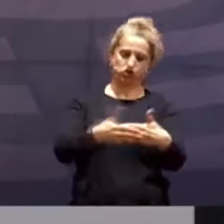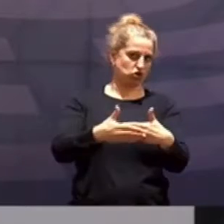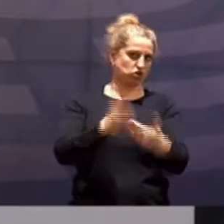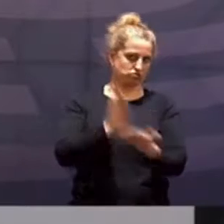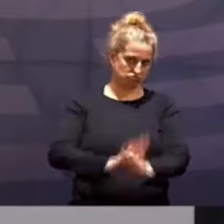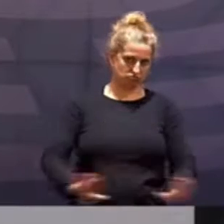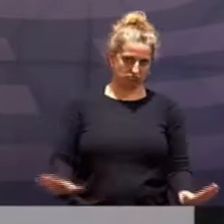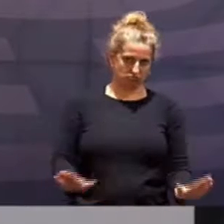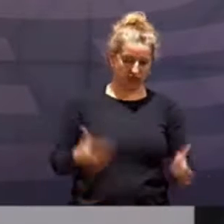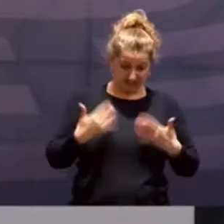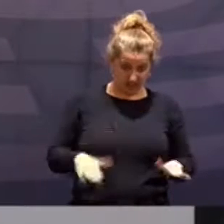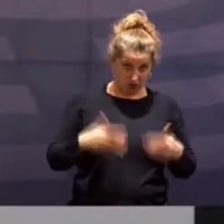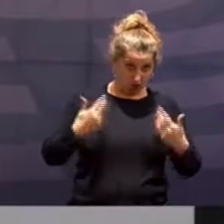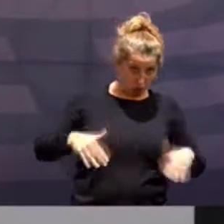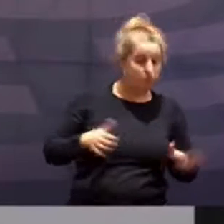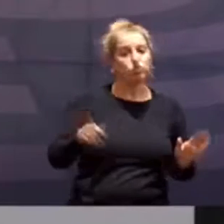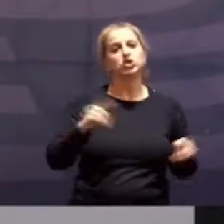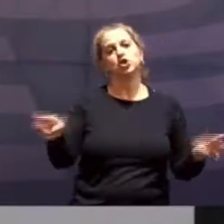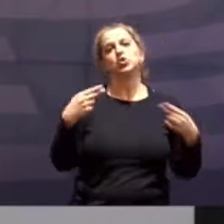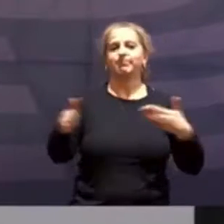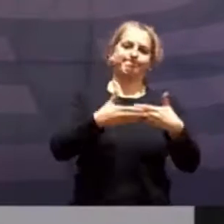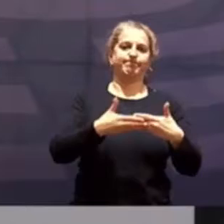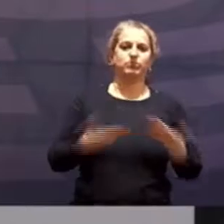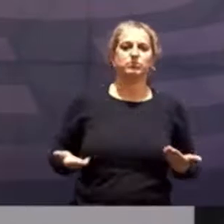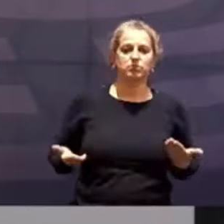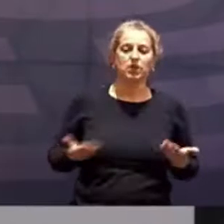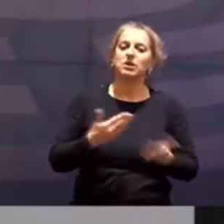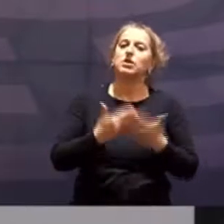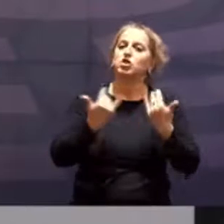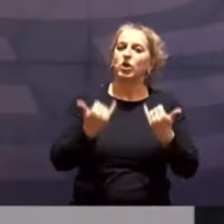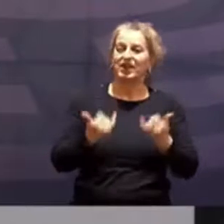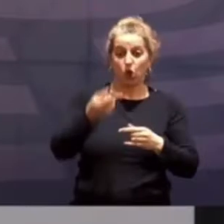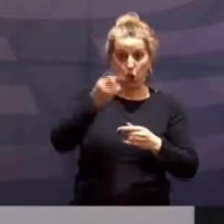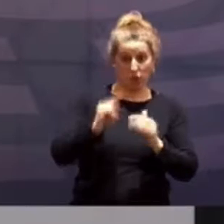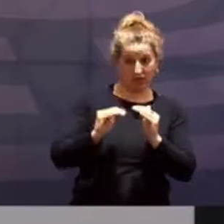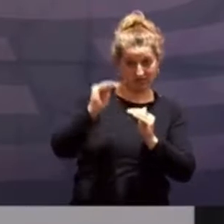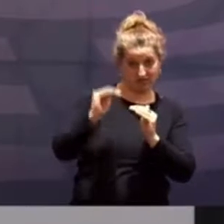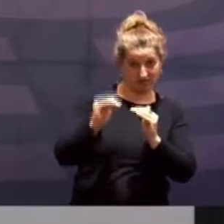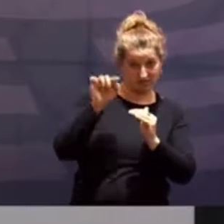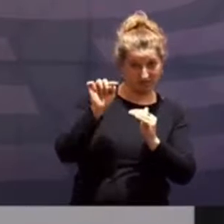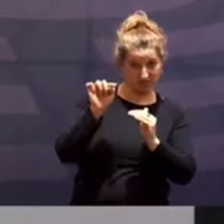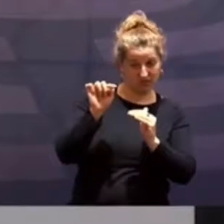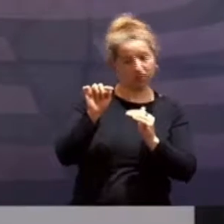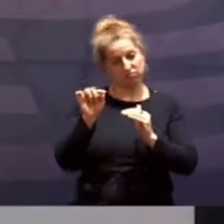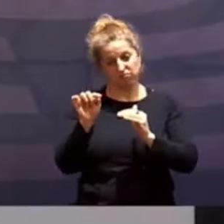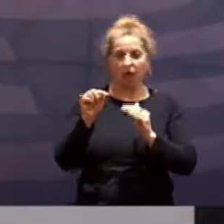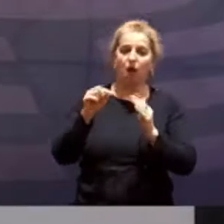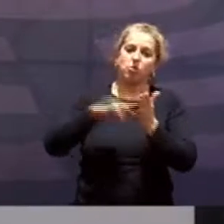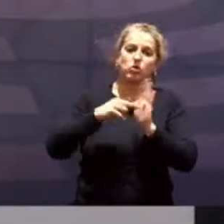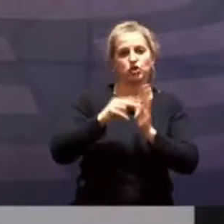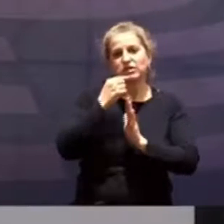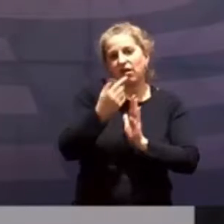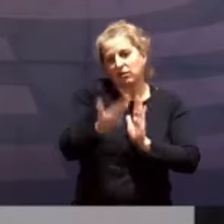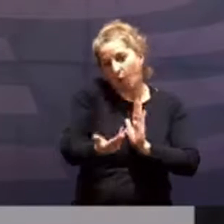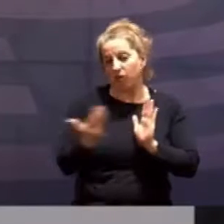Lockerungen auch wieder zurückgenommen werden müssen. Dass dieser Schwellenwert nun auf 100 liegt, ist eine Setzung, eine politische Setzung,